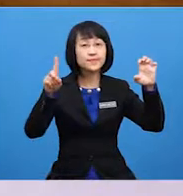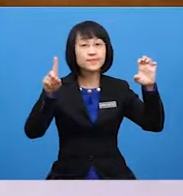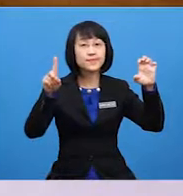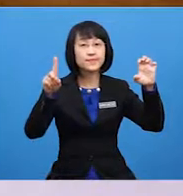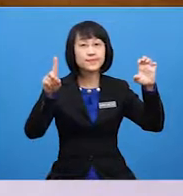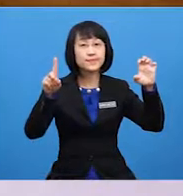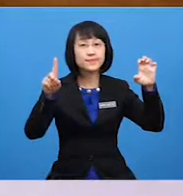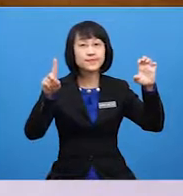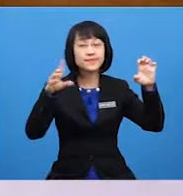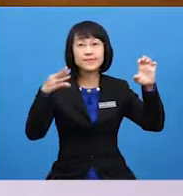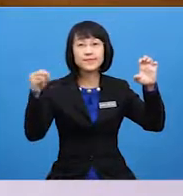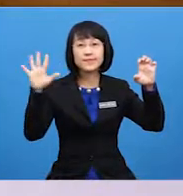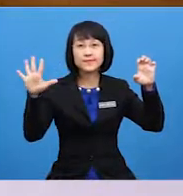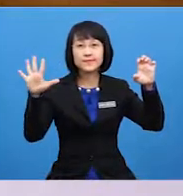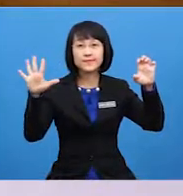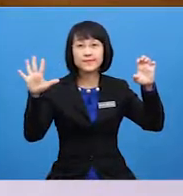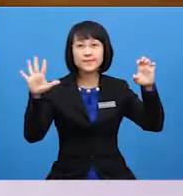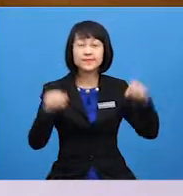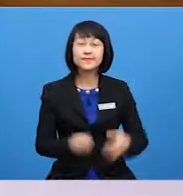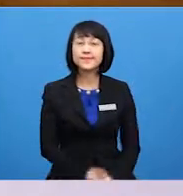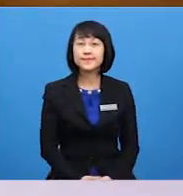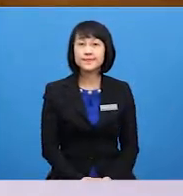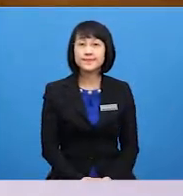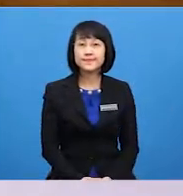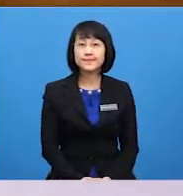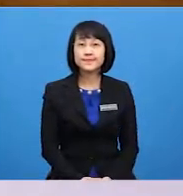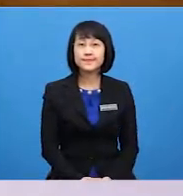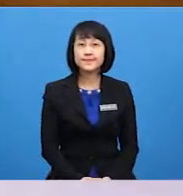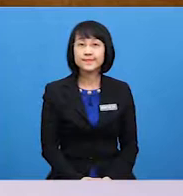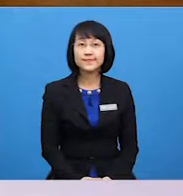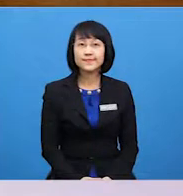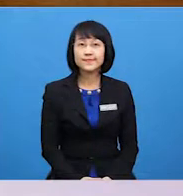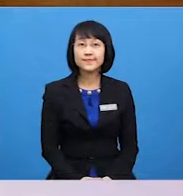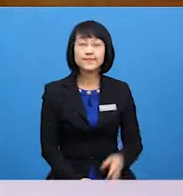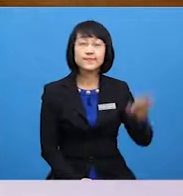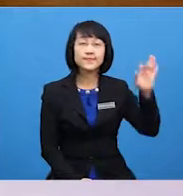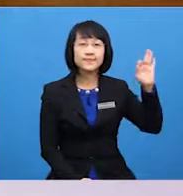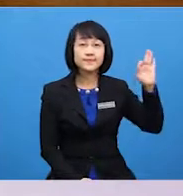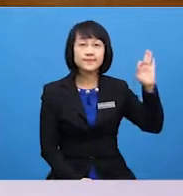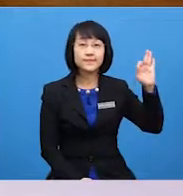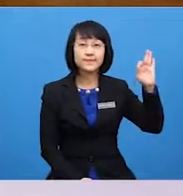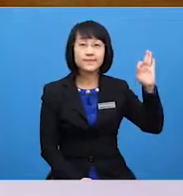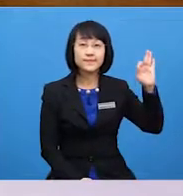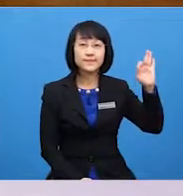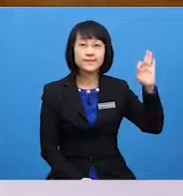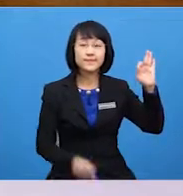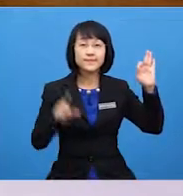And five five Letter F Letter